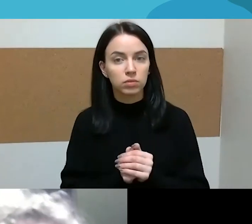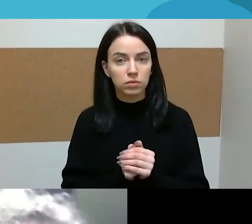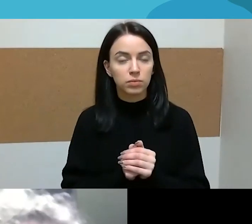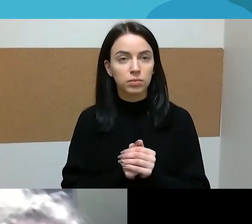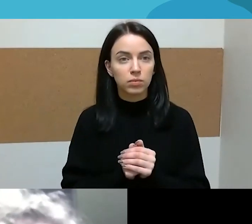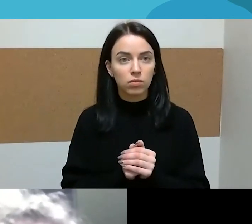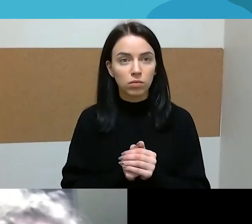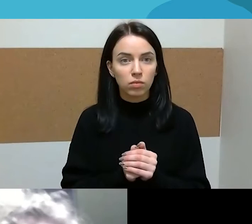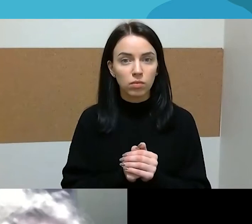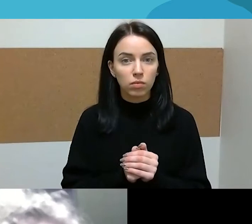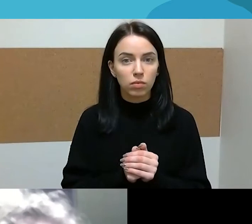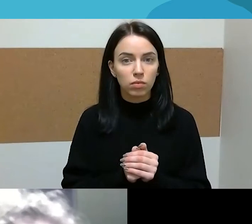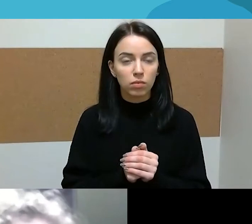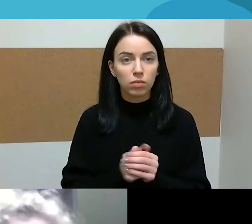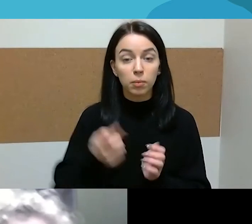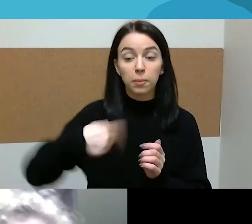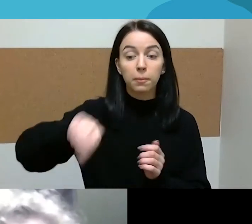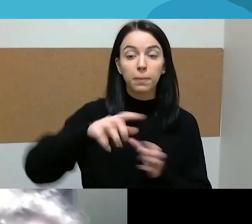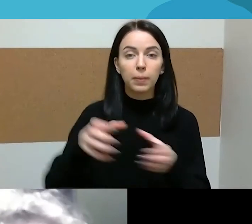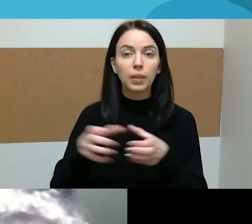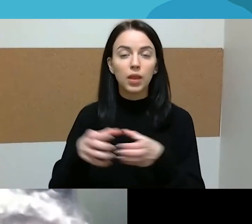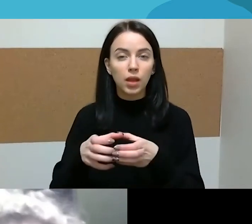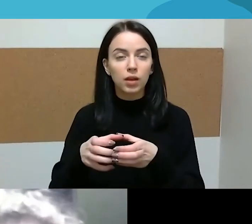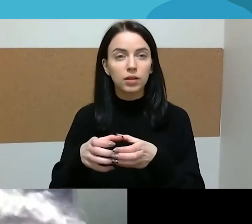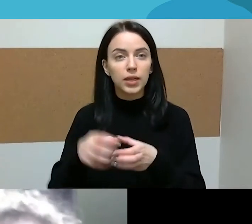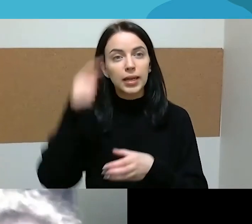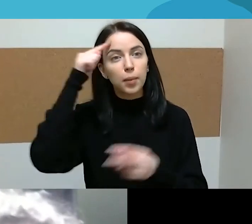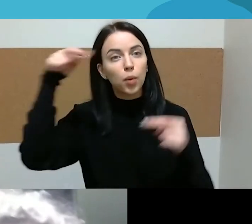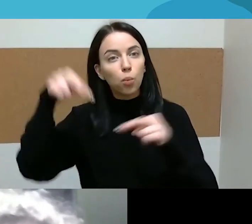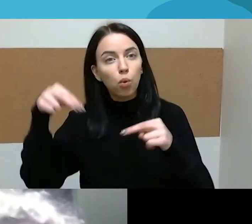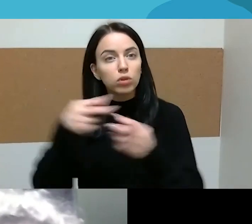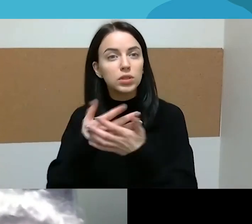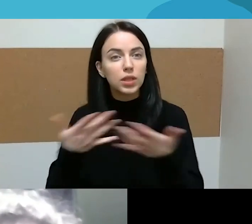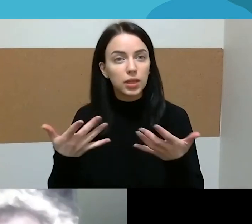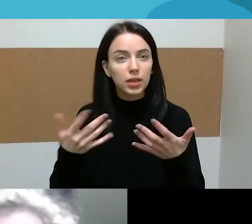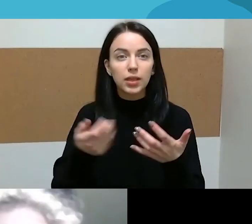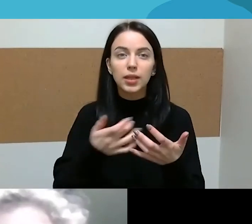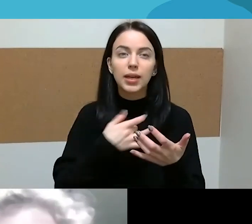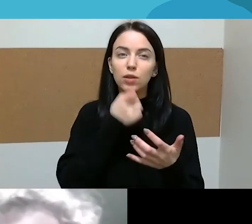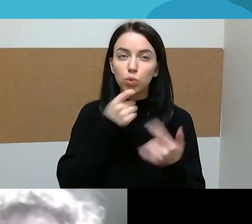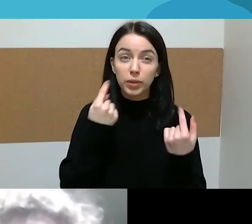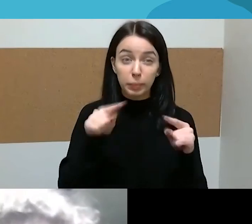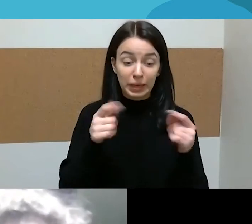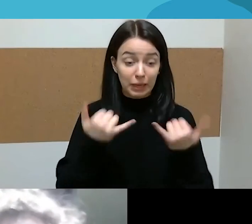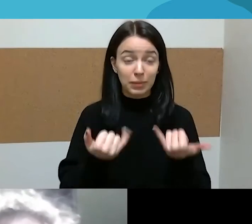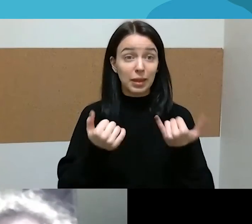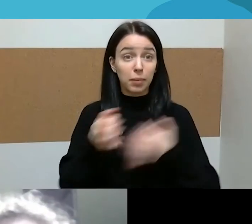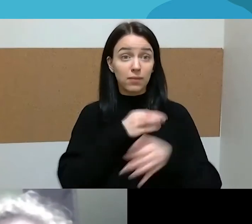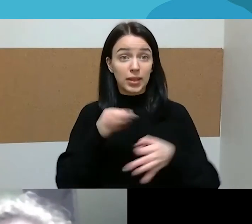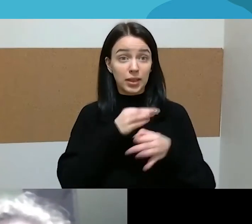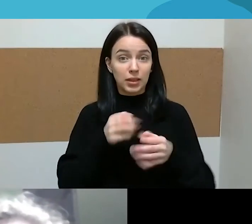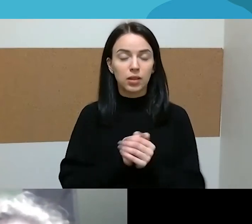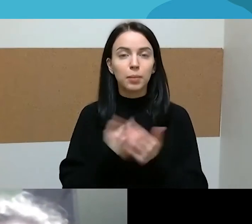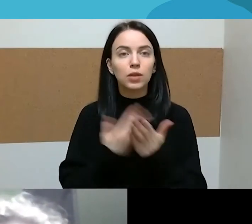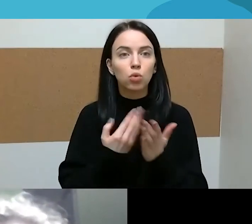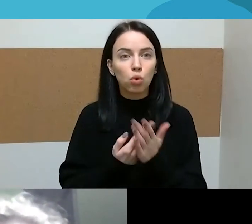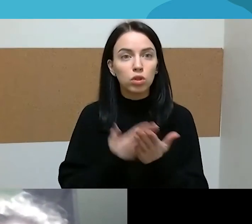tai netgi tie žmonės, kur jau nuostatos galbūt ir ne visiškai titinka, tai apie ką mes dabar šnekame, jie vis tiek pradeda savo praktikas keisti, nes jie mato, to,